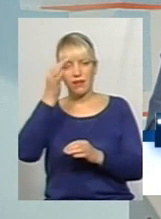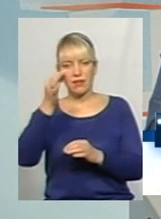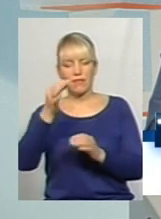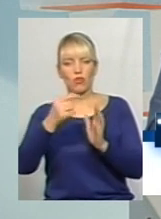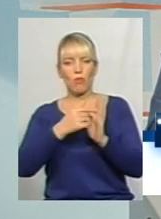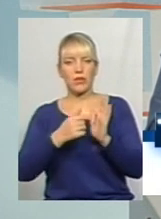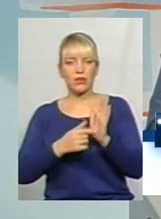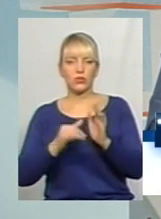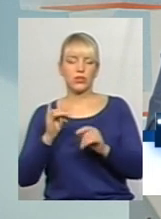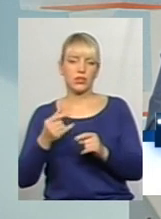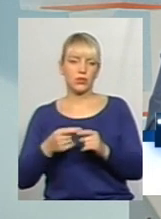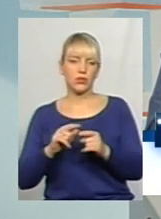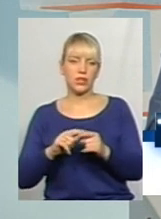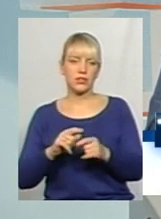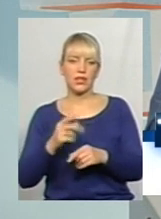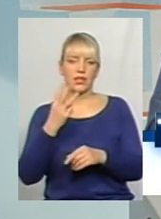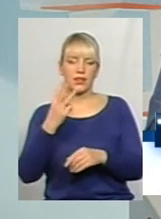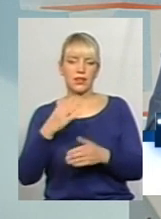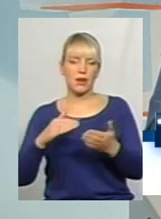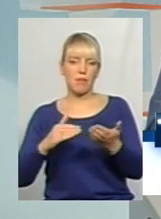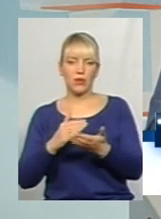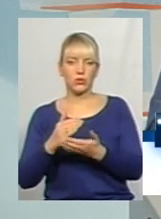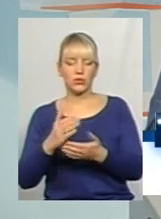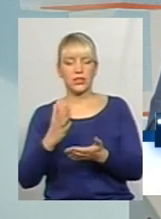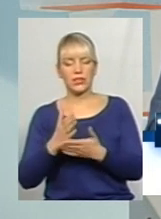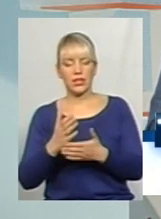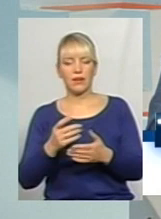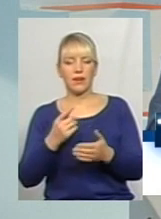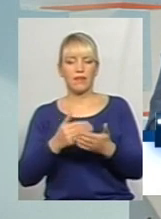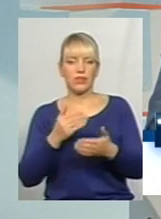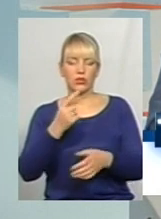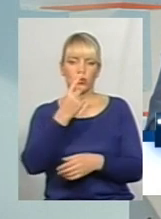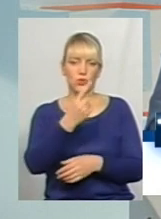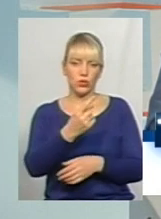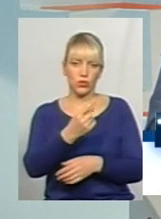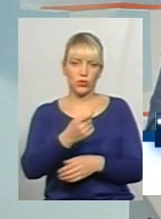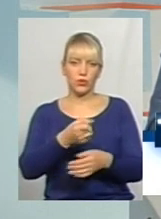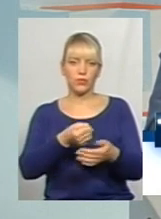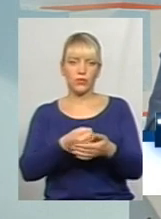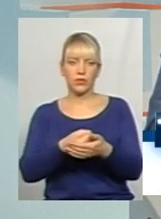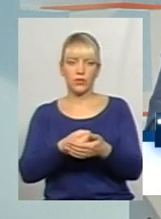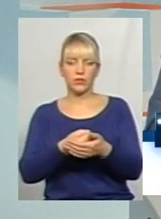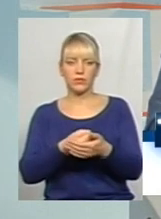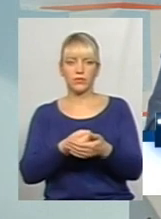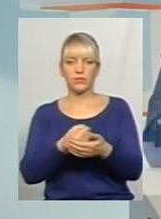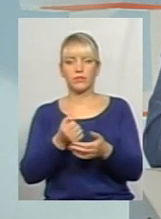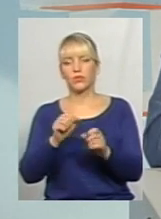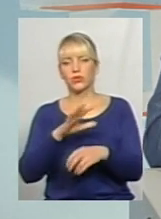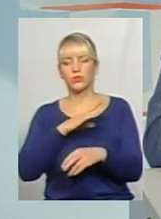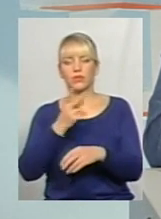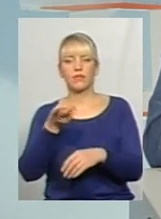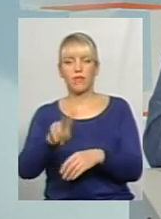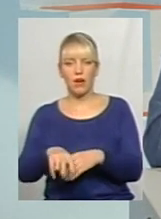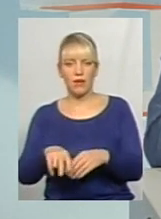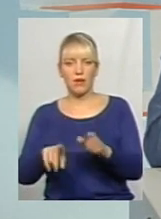конкурсу в нас нараховує три маршрути. Ну, є маршрути від одного, в основному два маршрути. Ну, це зроблено